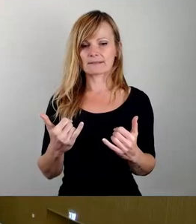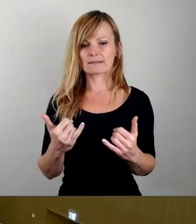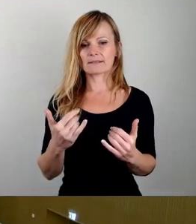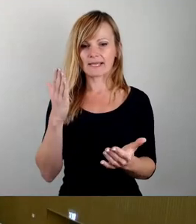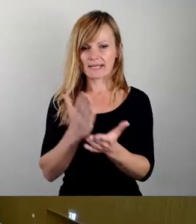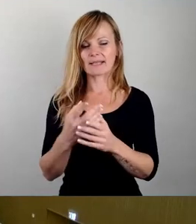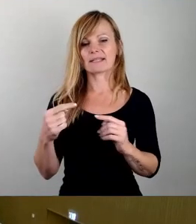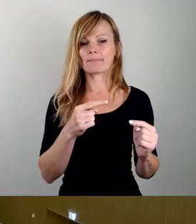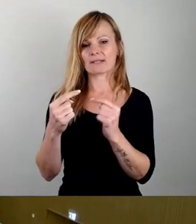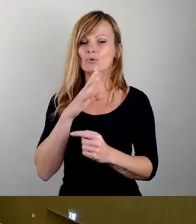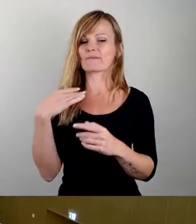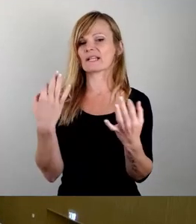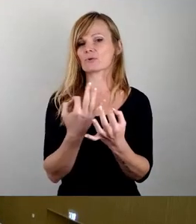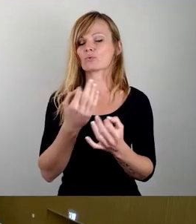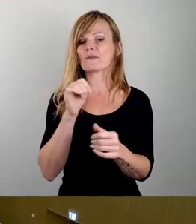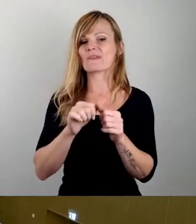und fast nichts geschafft.